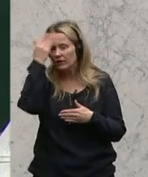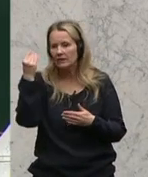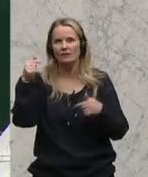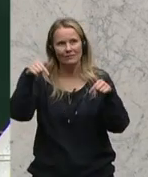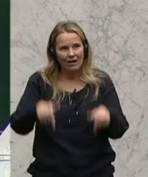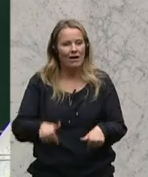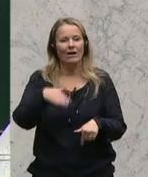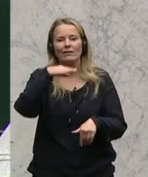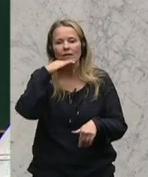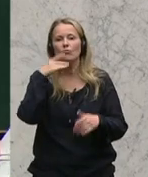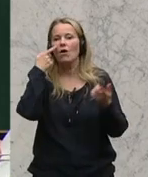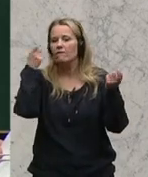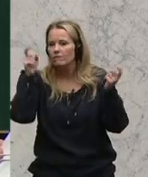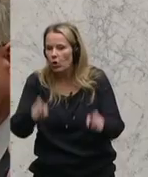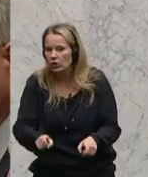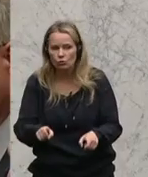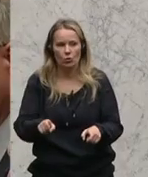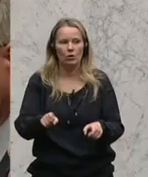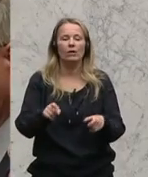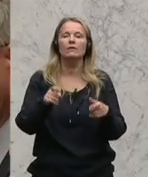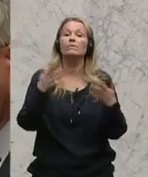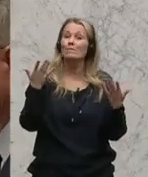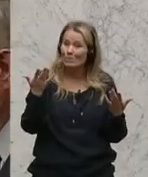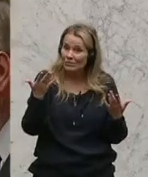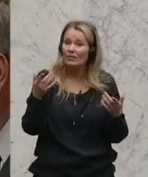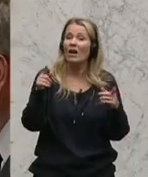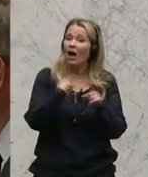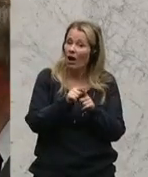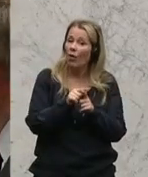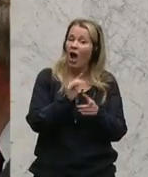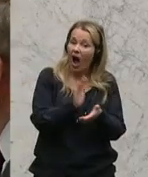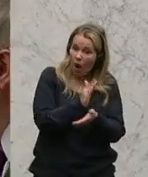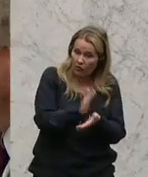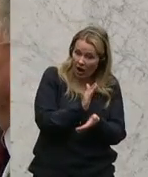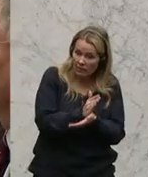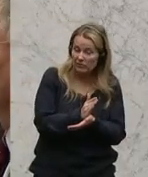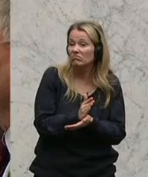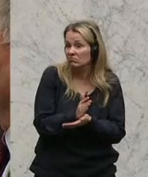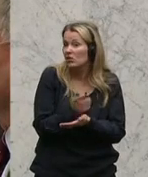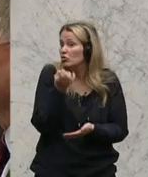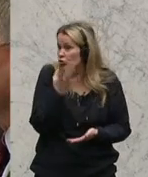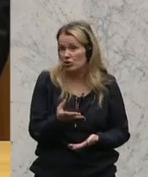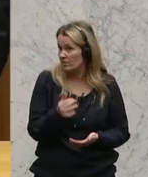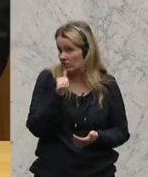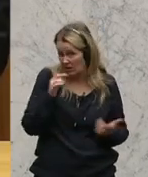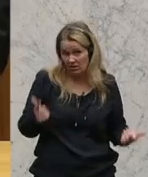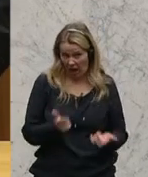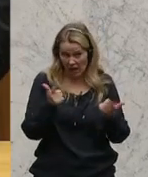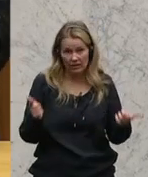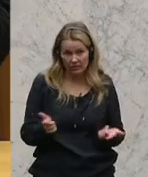ausreichend Vorsorge getroffen werden wird und die Aufgaben, die zugegebenermaßen keine leichten sind,